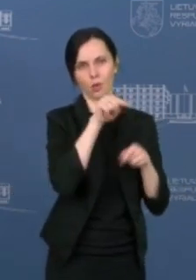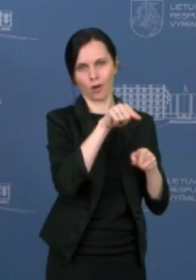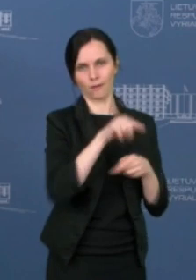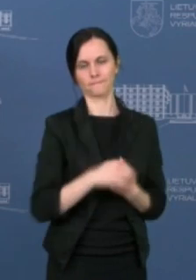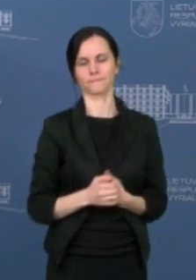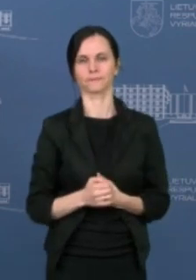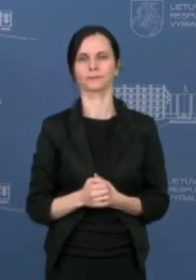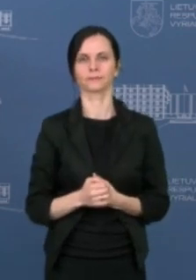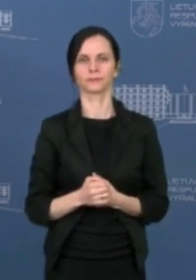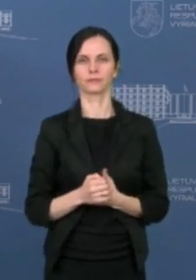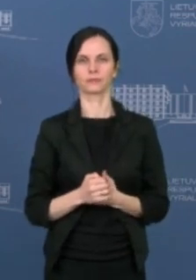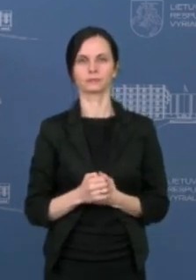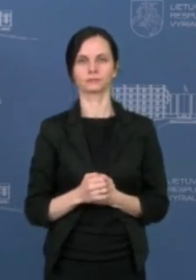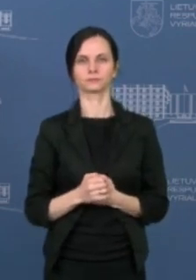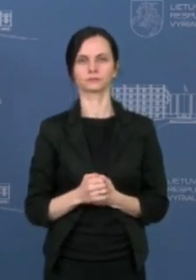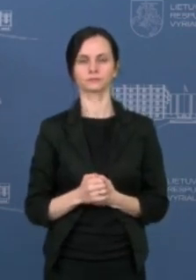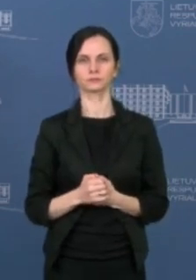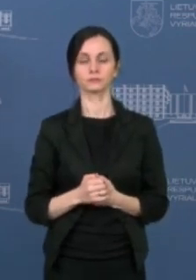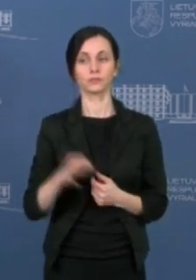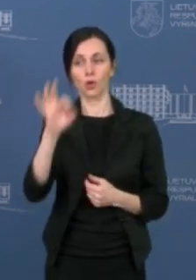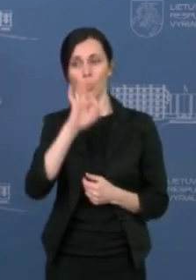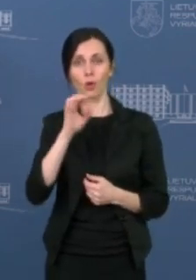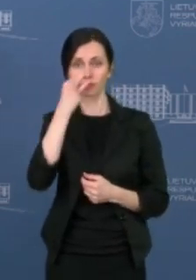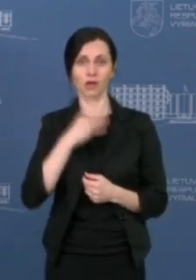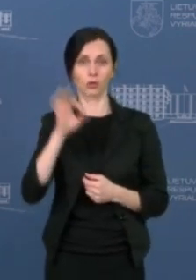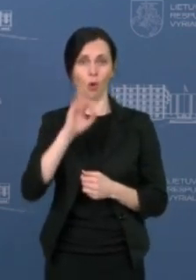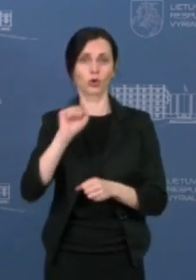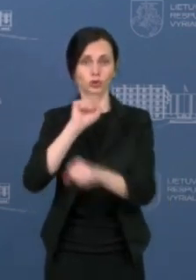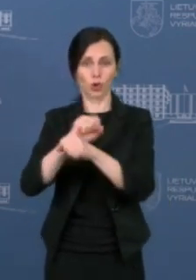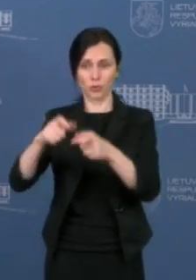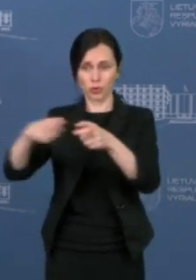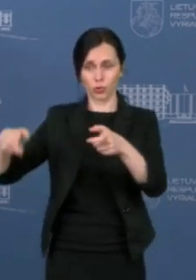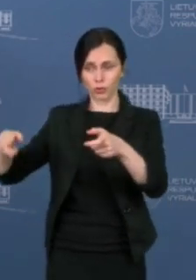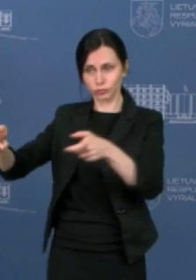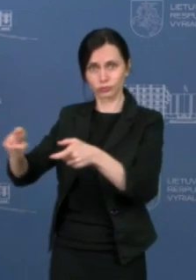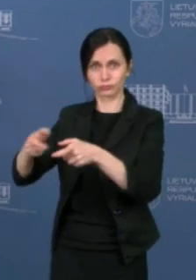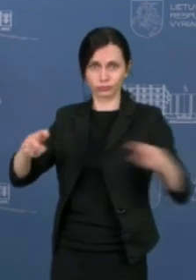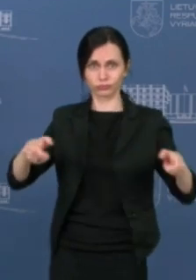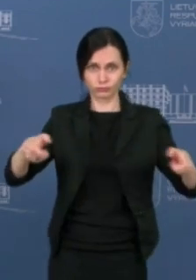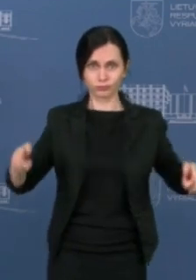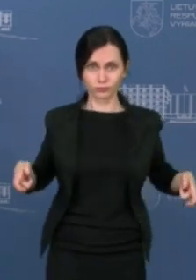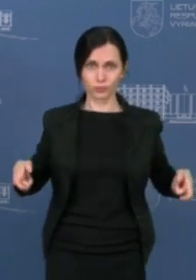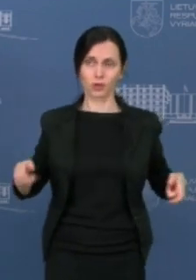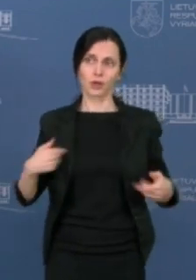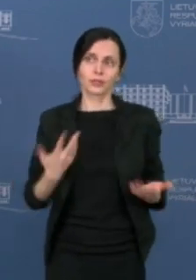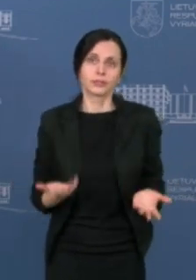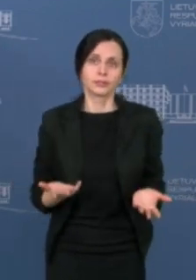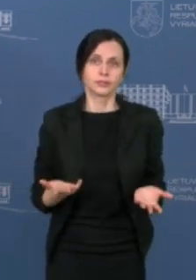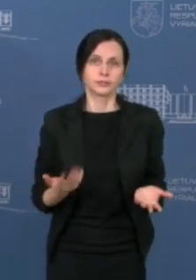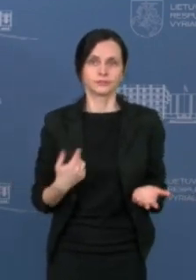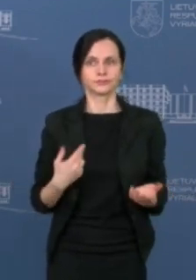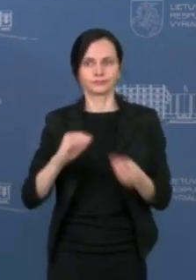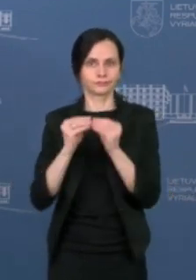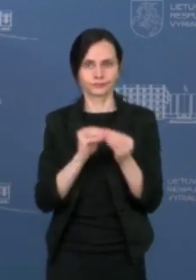Kalbant dėl galimų stop juostų, tai iš tiesų karantino nutarimas, na, to